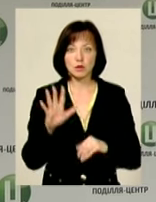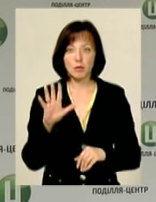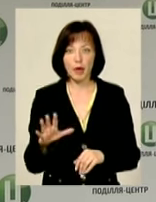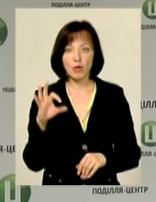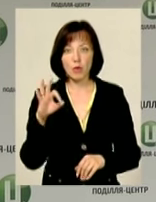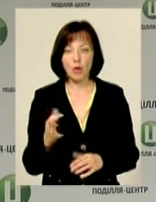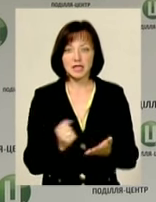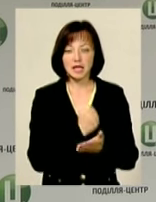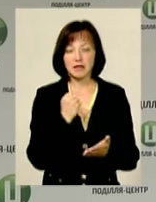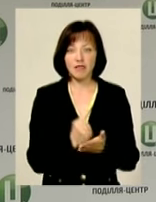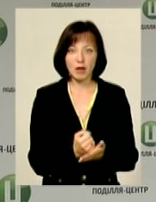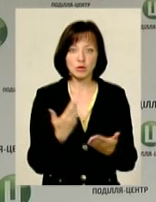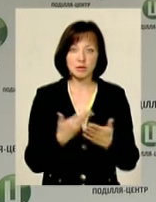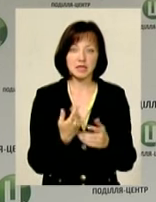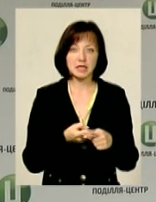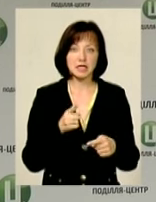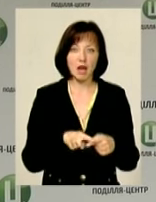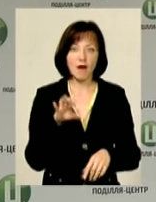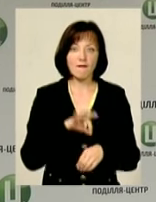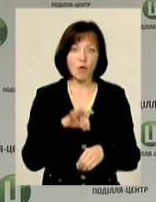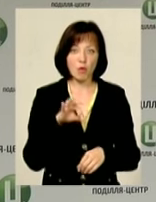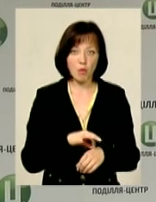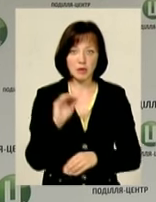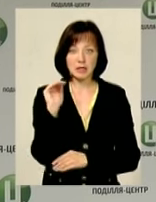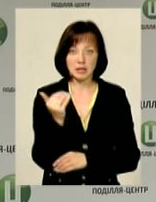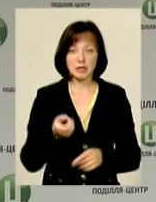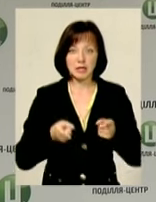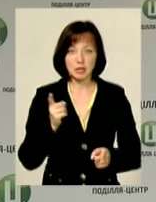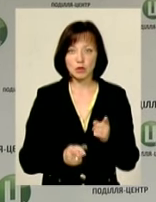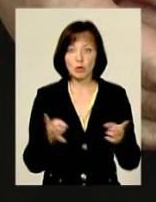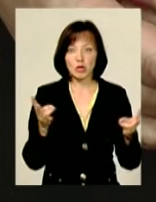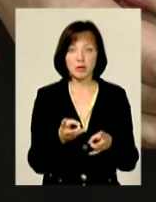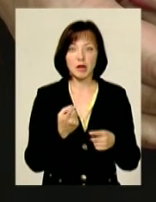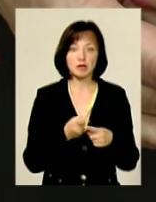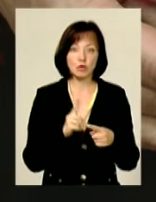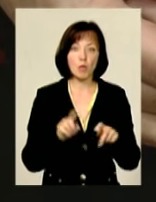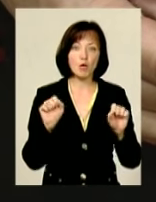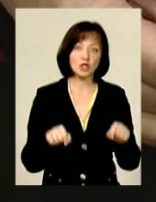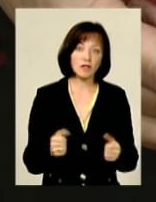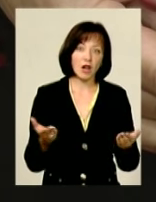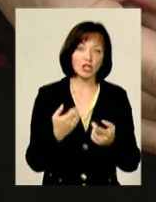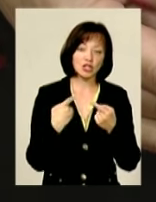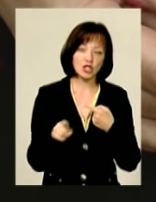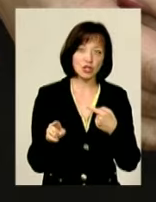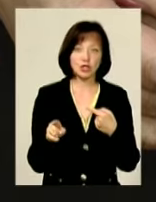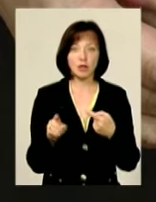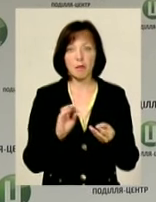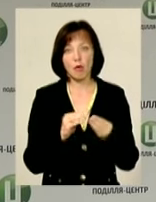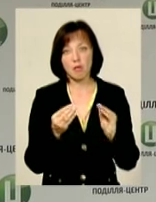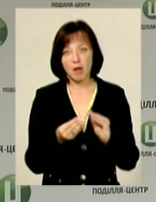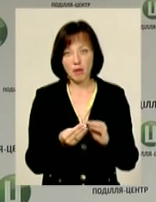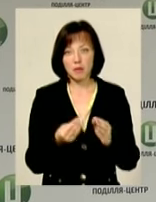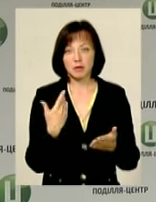яка затверджує, що, допустимо, це хвороба, що дитина дійсно потребувала цього Можливо, то якась інша проблема,